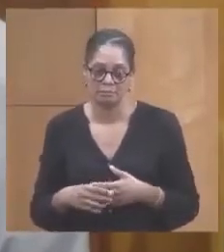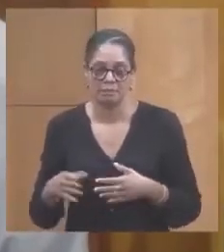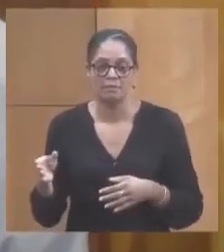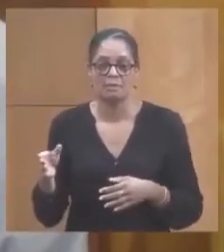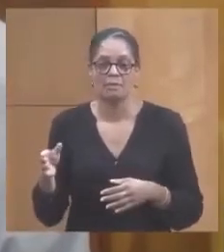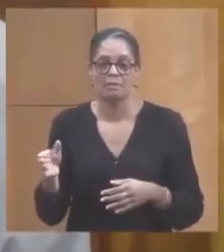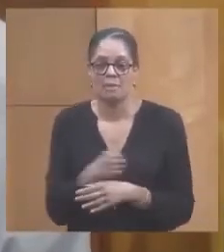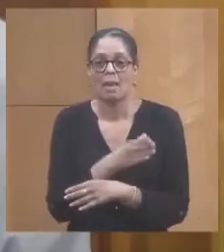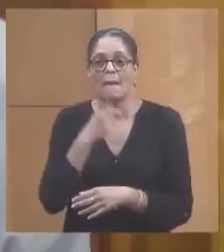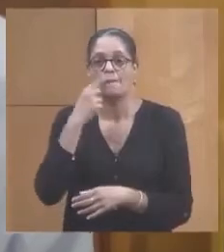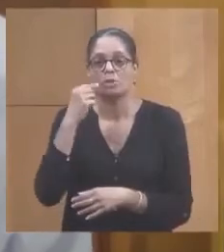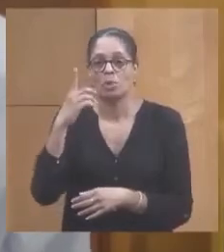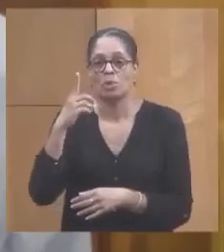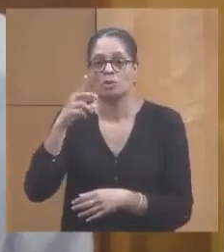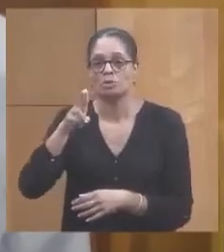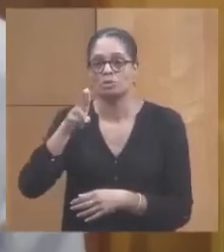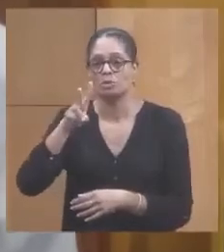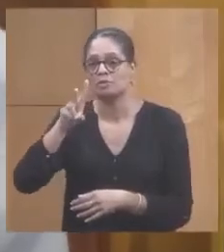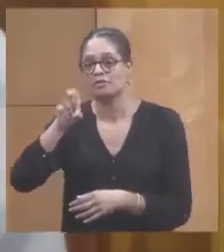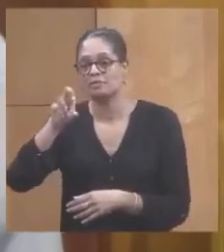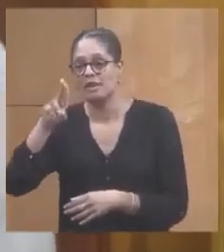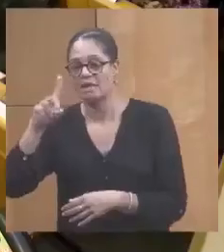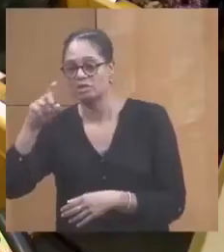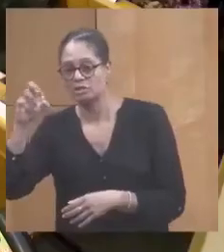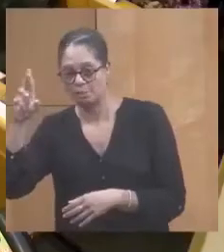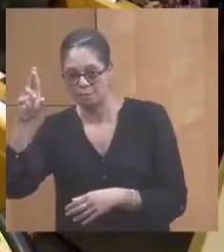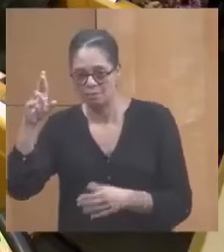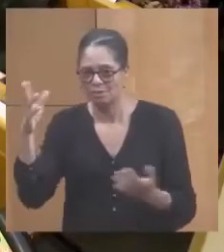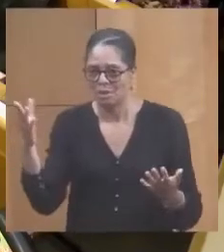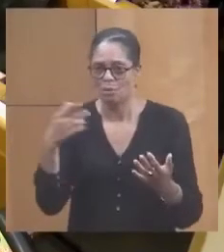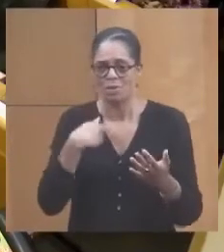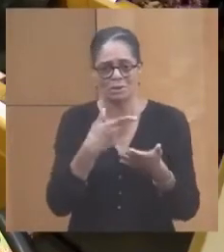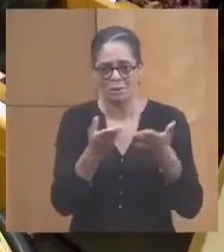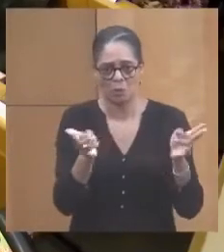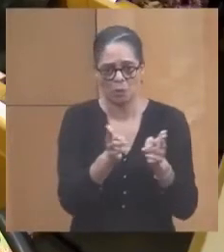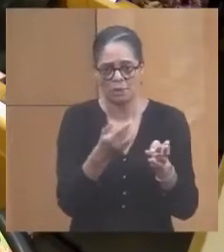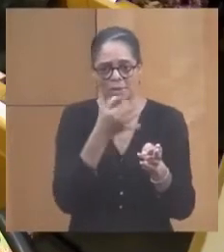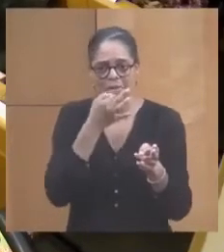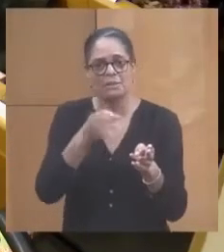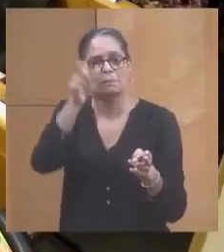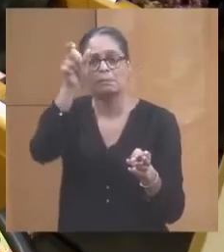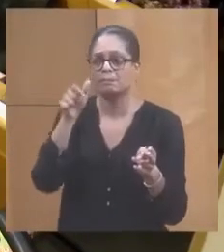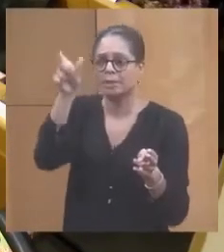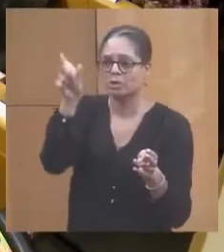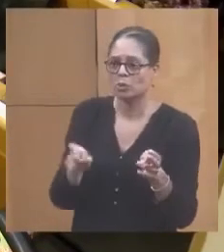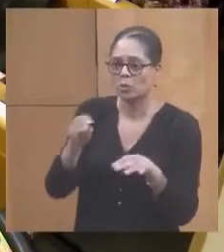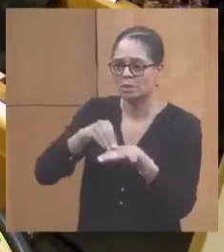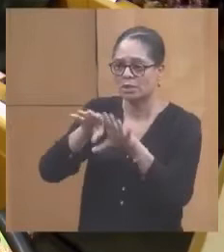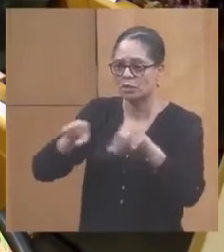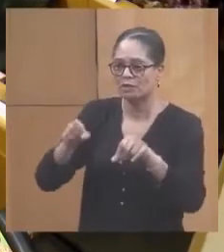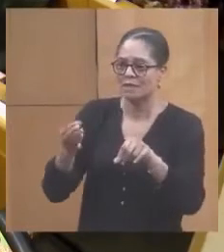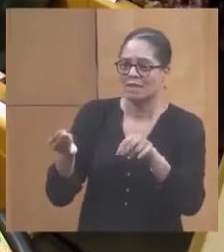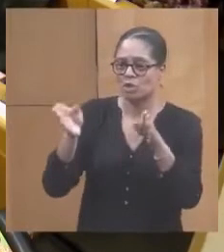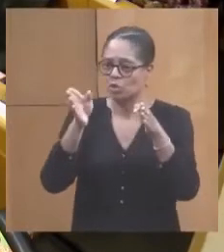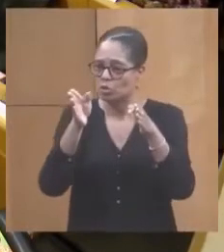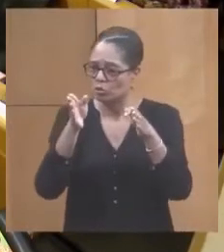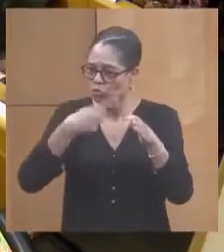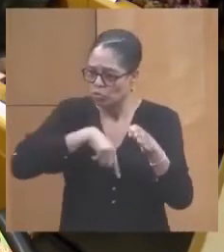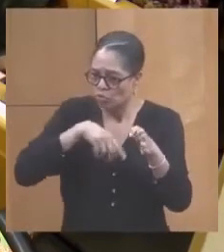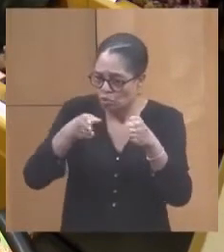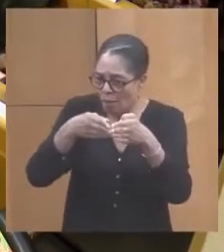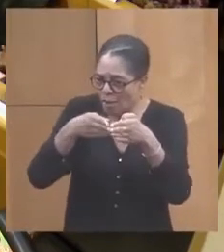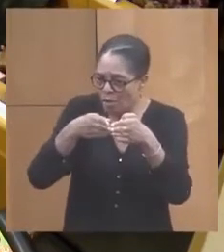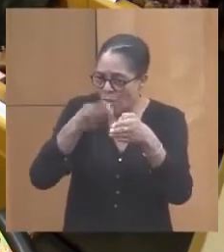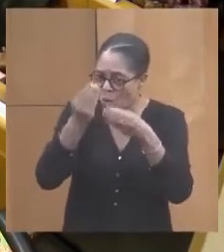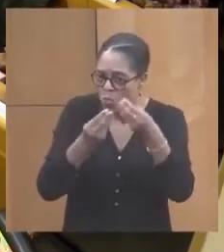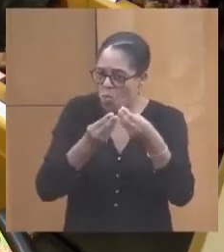Collègue Duverger. Pas quelque chose. Quand le Conseil exécutif dit nous sollicitons, c'est une demande, ou bien nous sommes